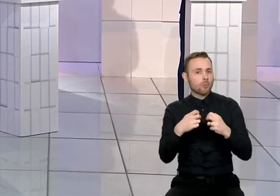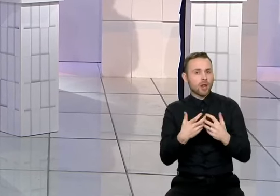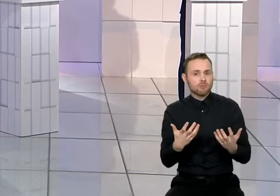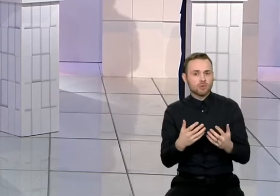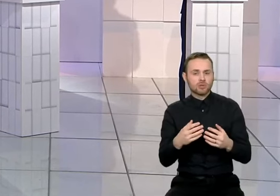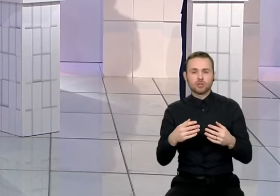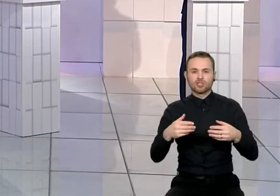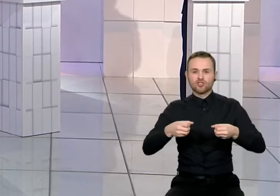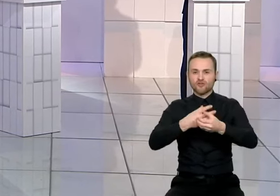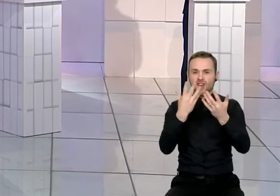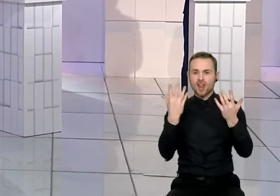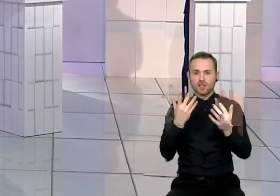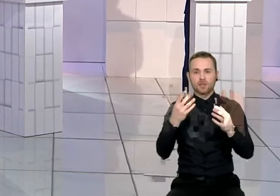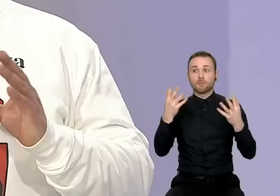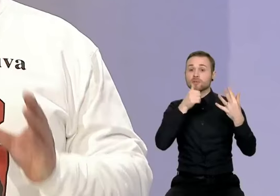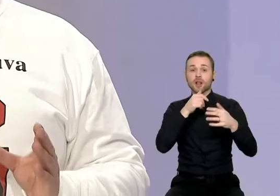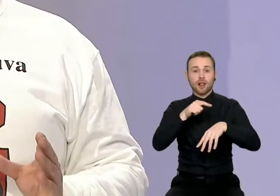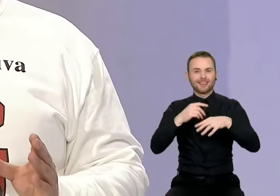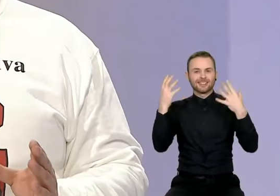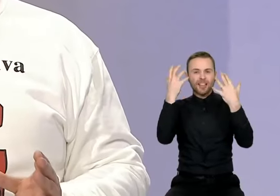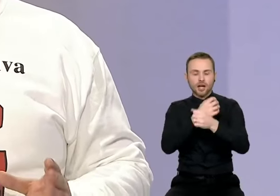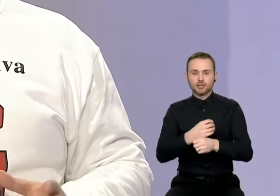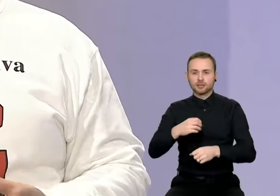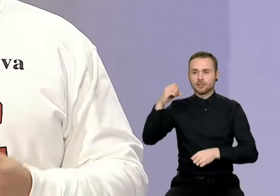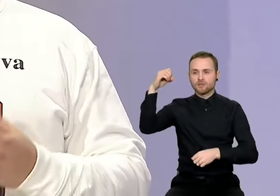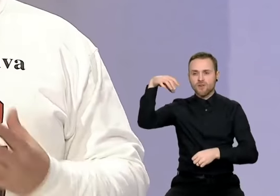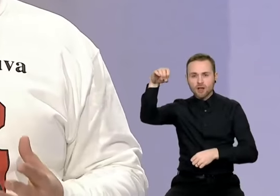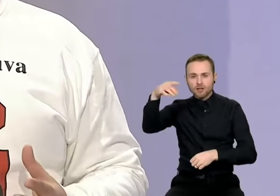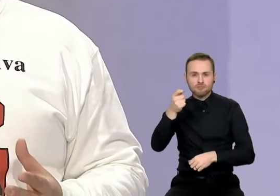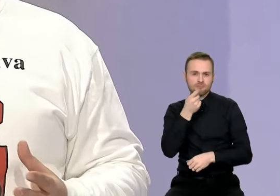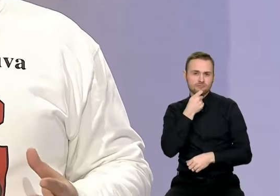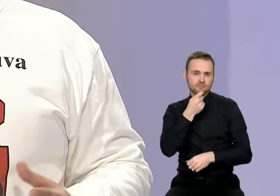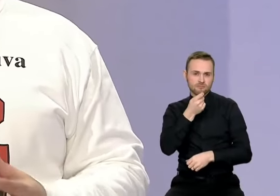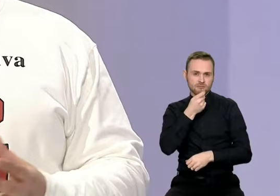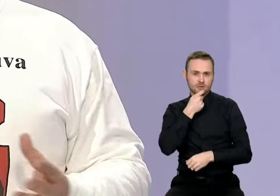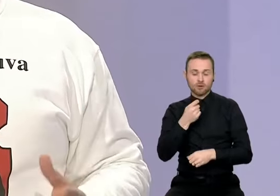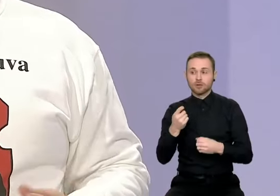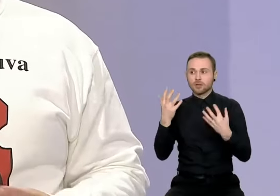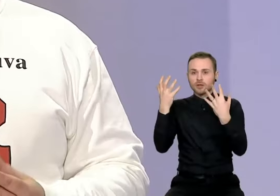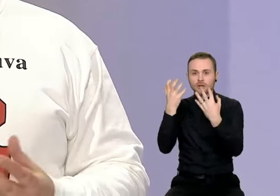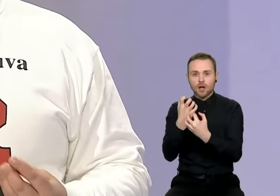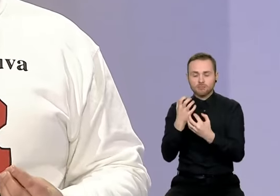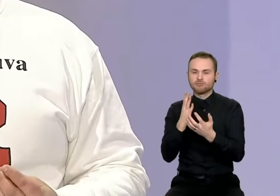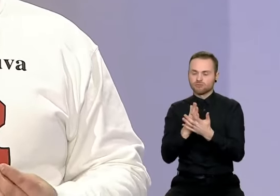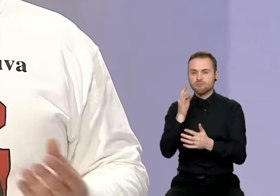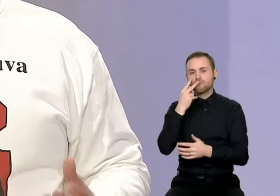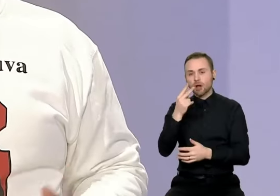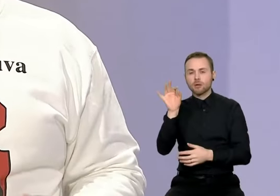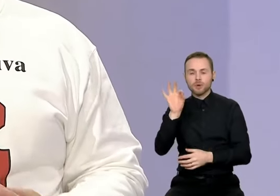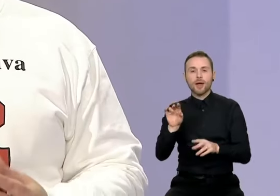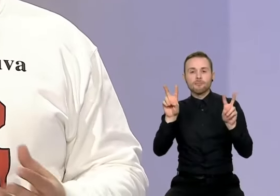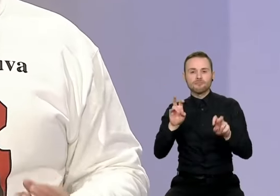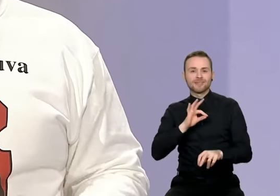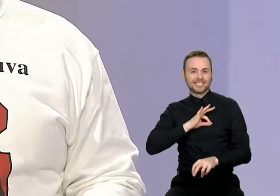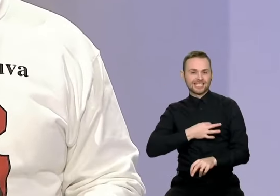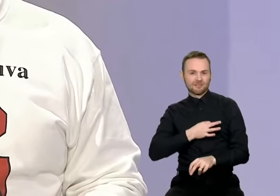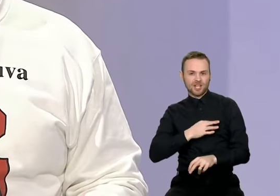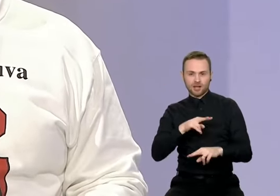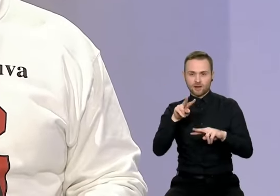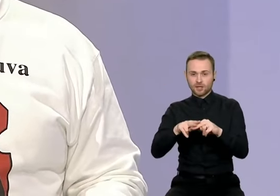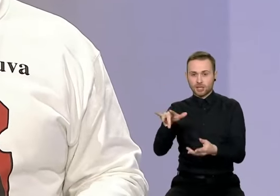visas miestas tikrai apšviestas. ir ten, kur neapšviesta, ten tiesiog yra kriminaliniai, kaip sakau, lizdai,